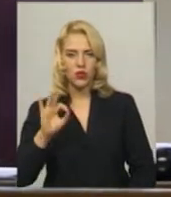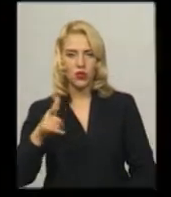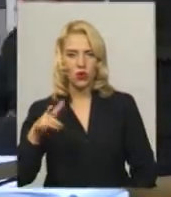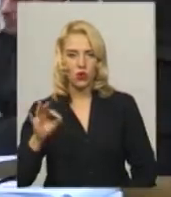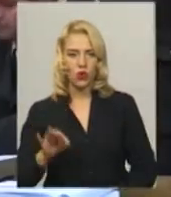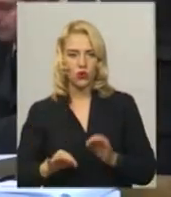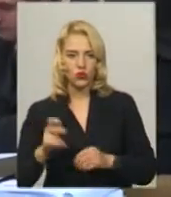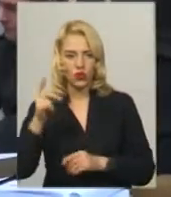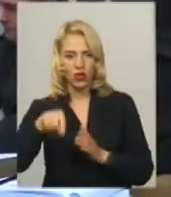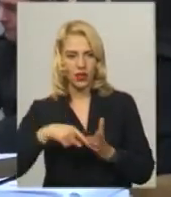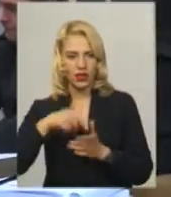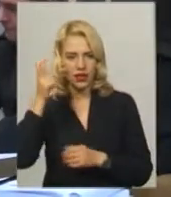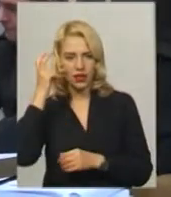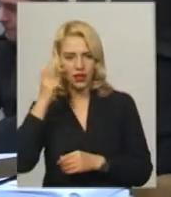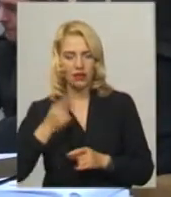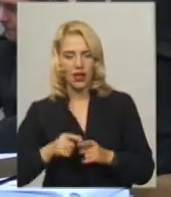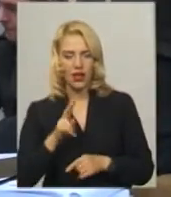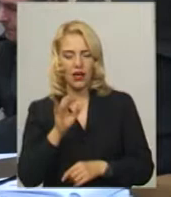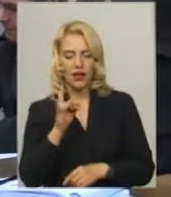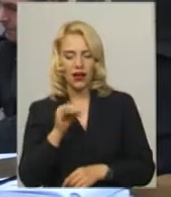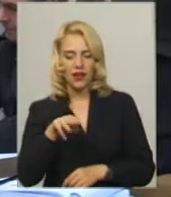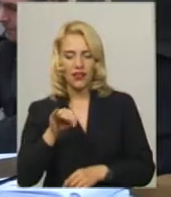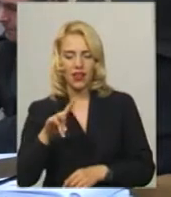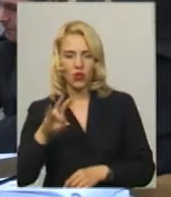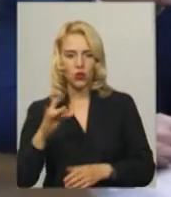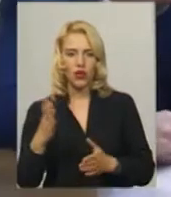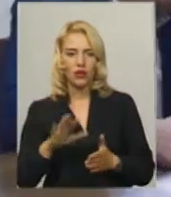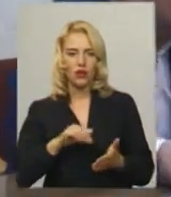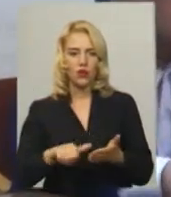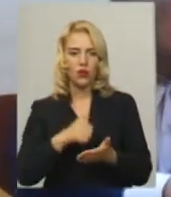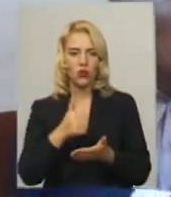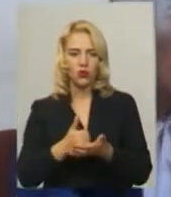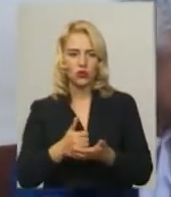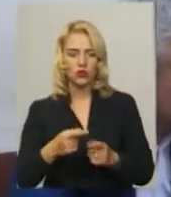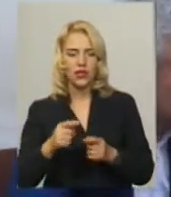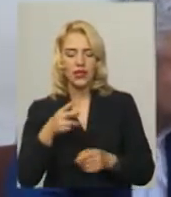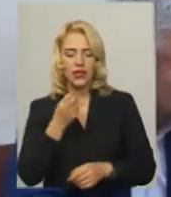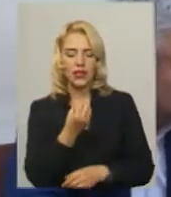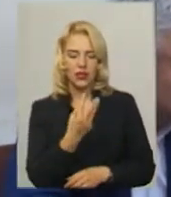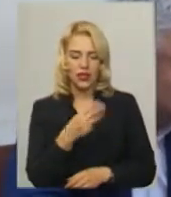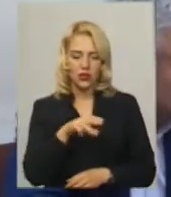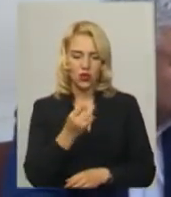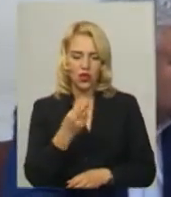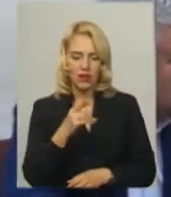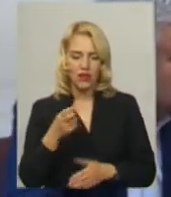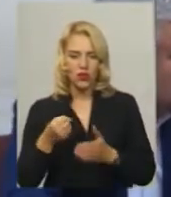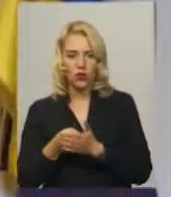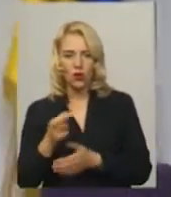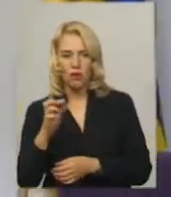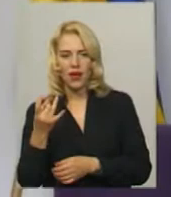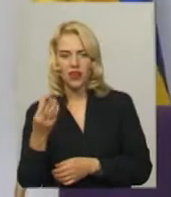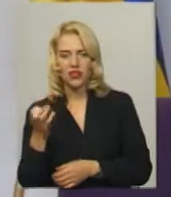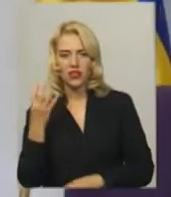безпеки України в Хмельницькій області Віктору Крайтору, який очолював відомство з травня 2013 року до березня 2014-го.